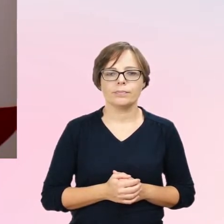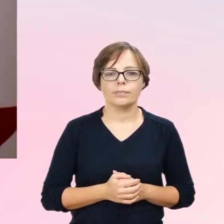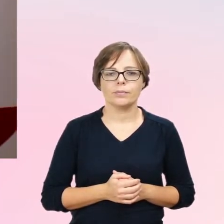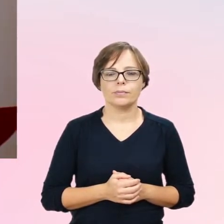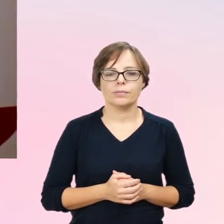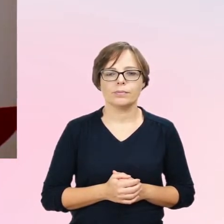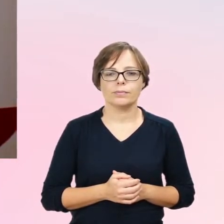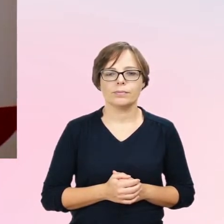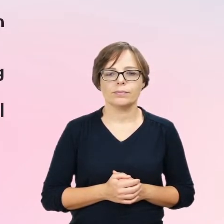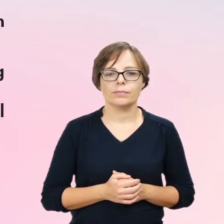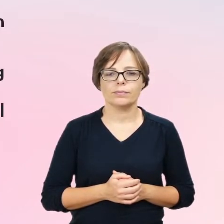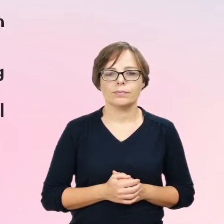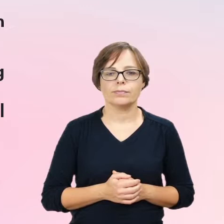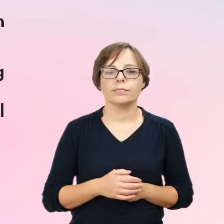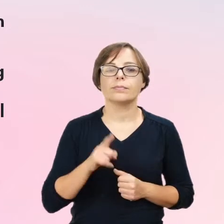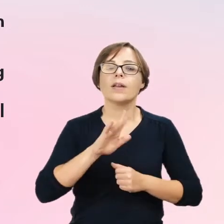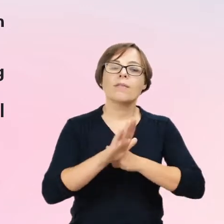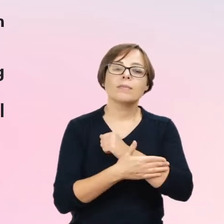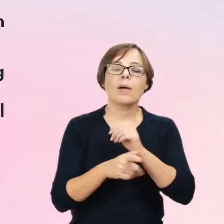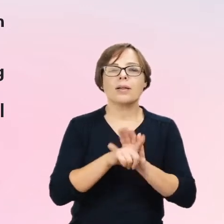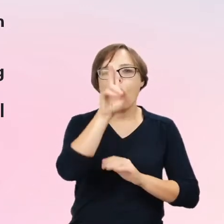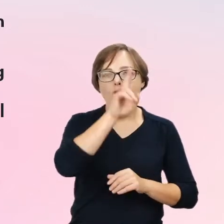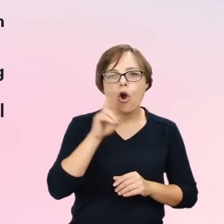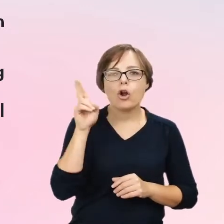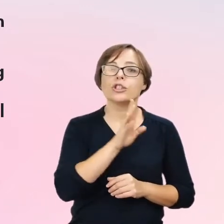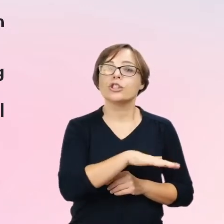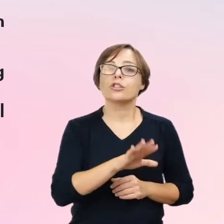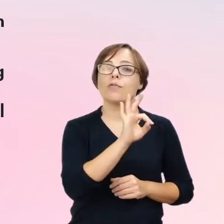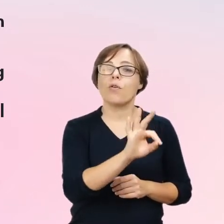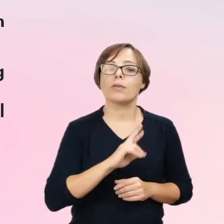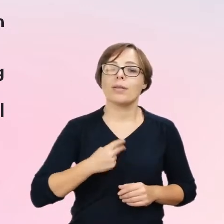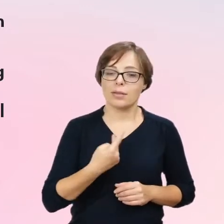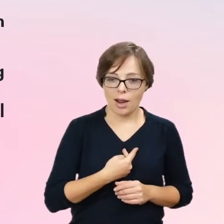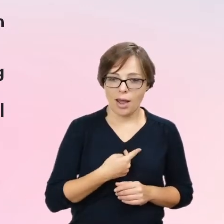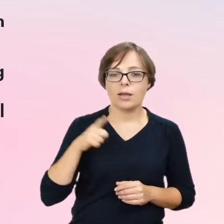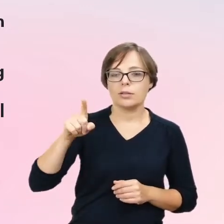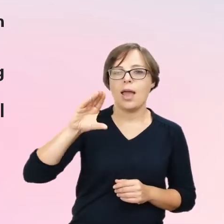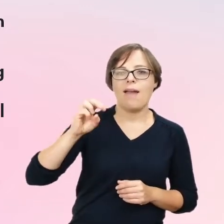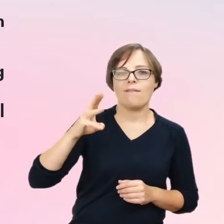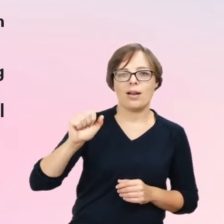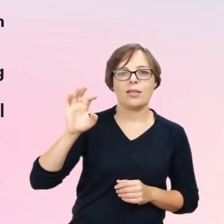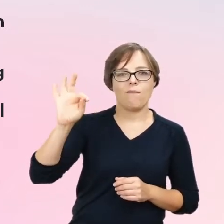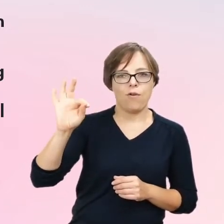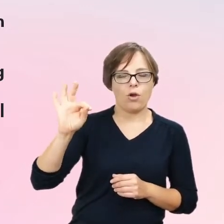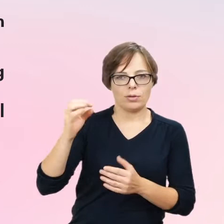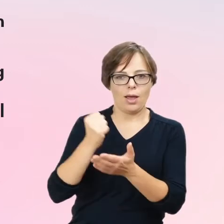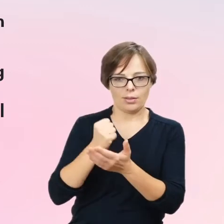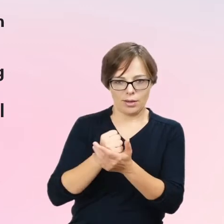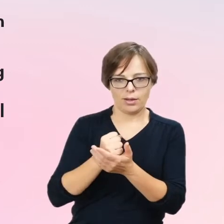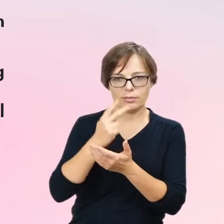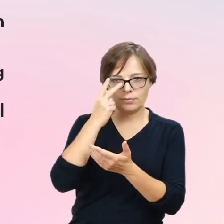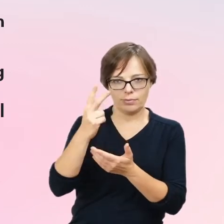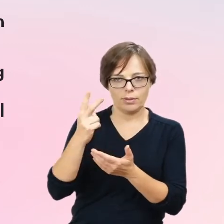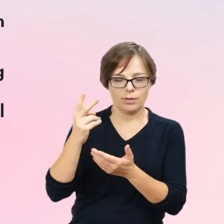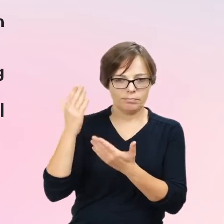i to są wsparcie dla rodziców dzieci transprzciowych, to jest adres obecnej tutaj Eweliny, ewelk. e-cloud